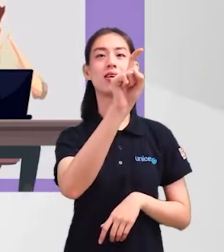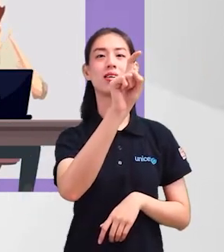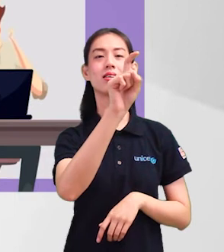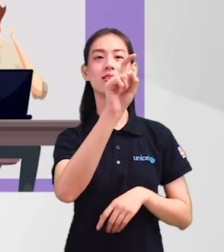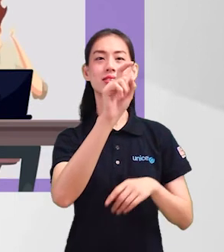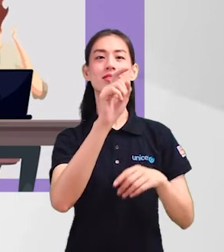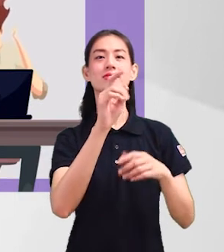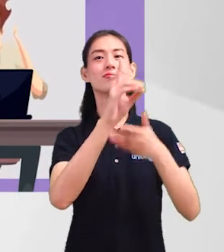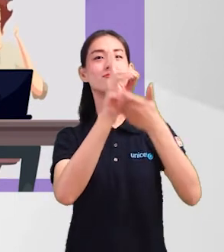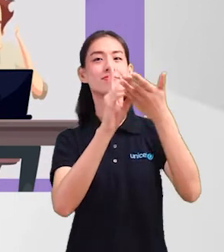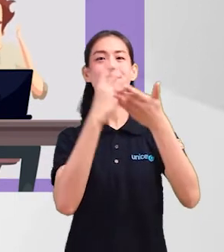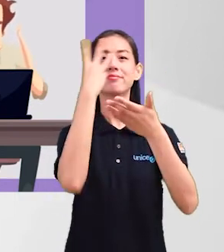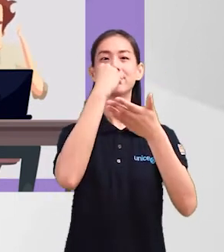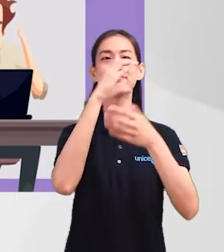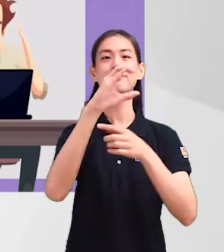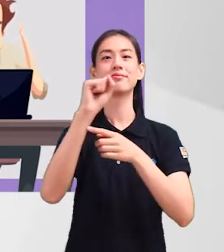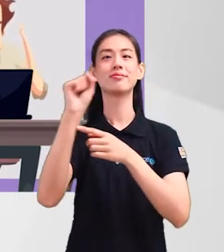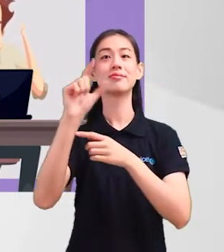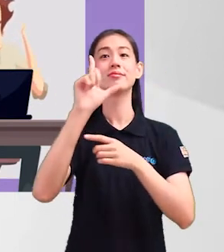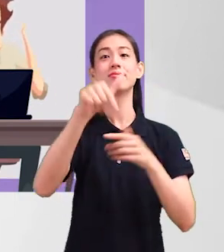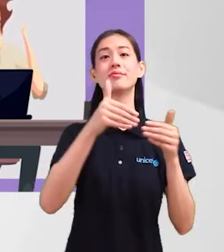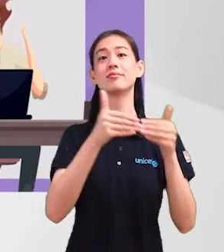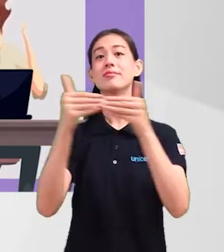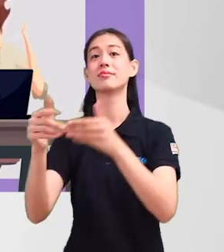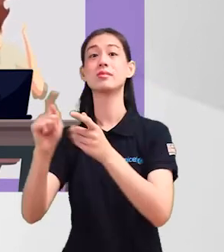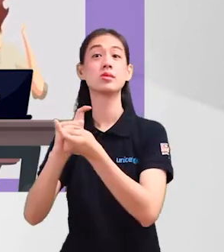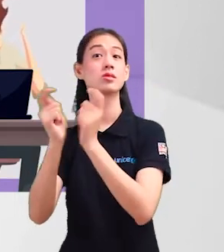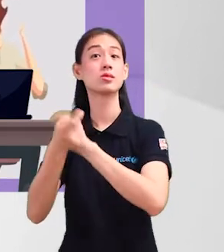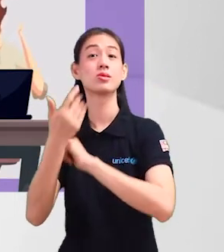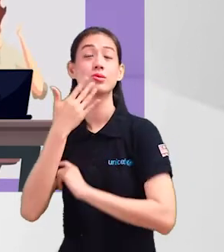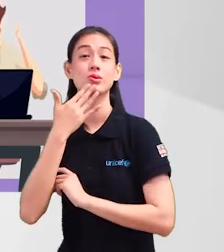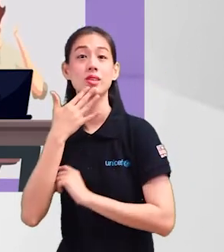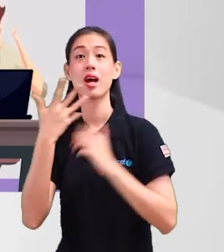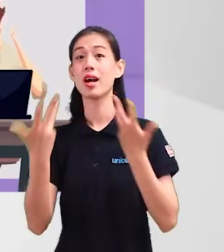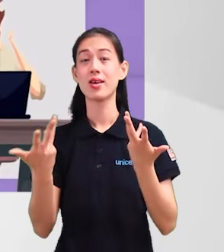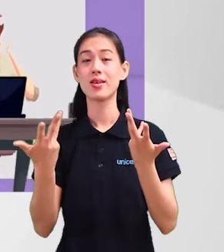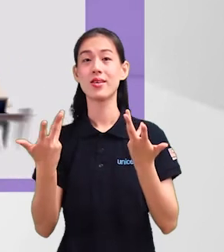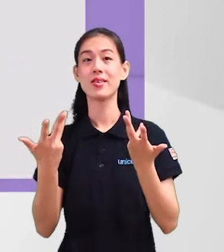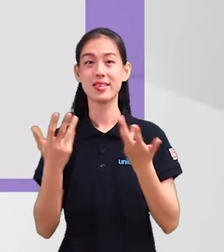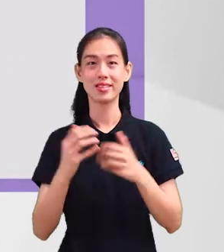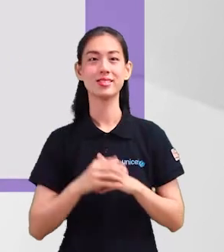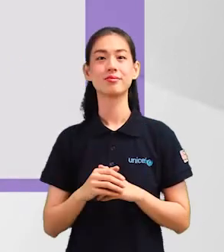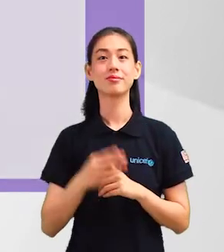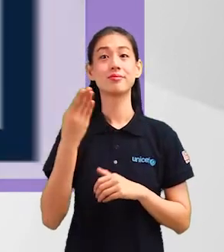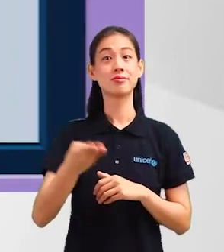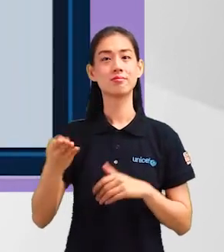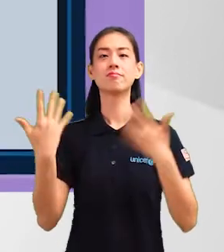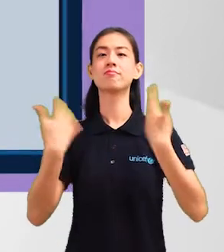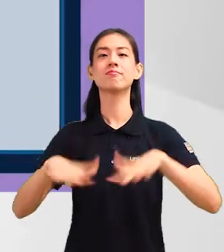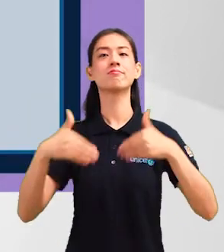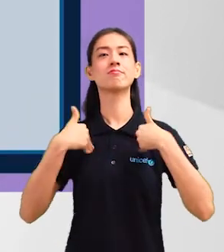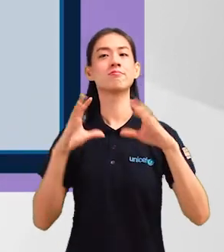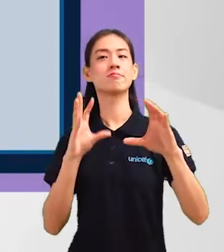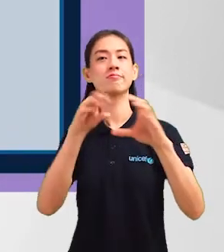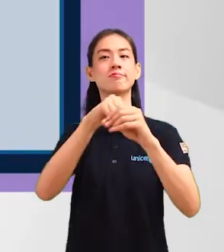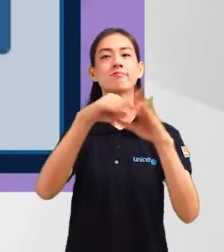bahagian ini dan hiaskan dengan CSS nanti. Seterusnya, saya ingin tukar warna dan rupa menu saya. Oleh kerana semua item